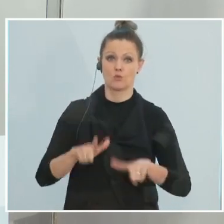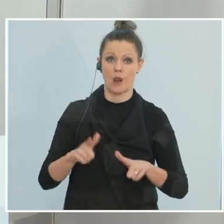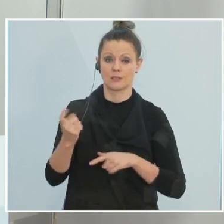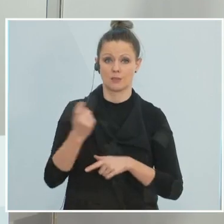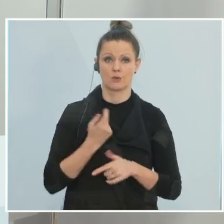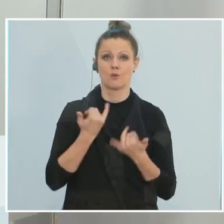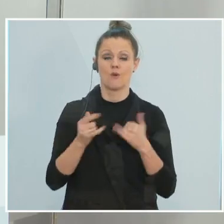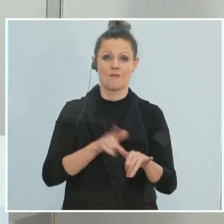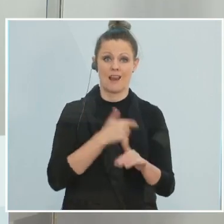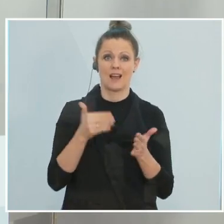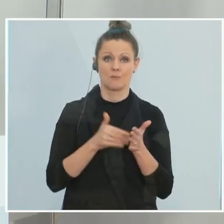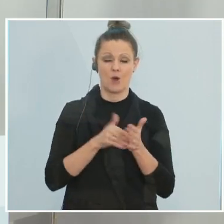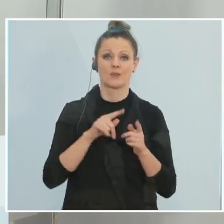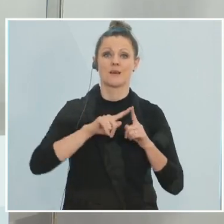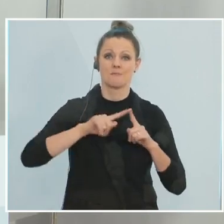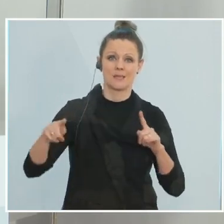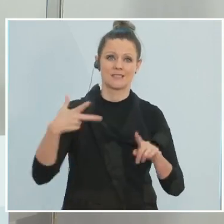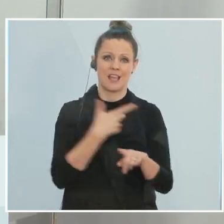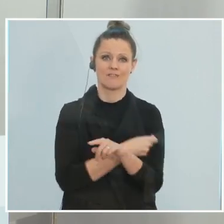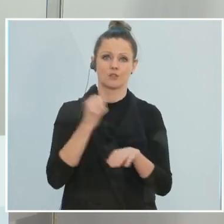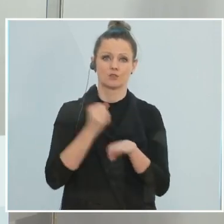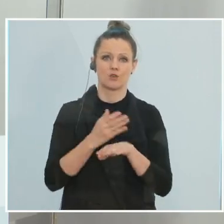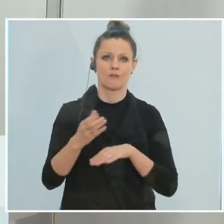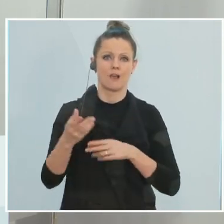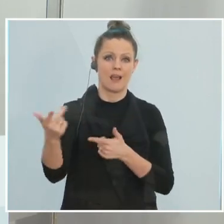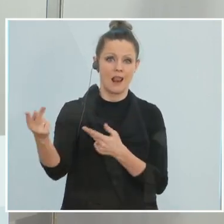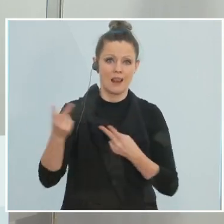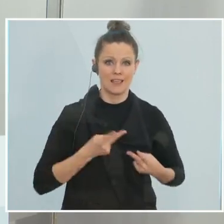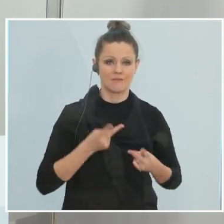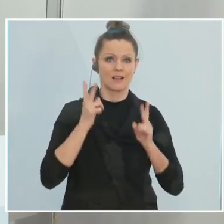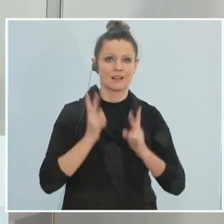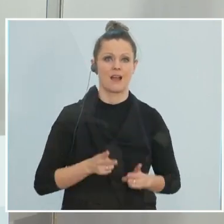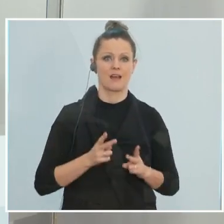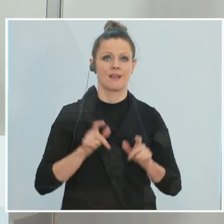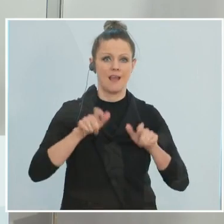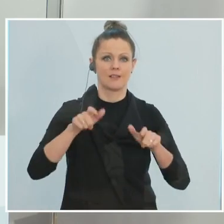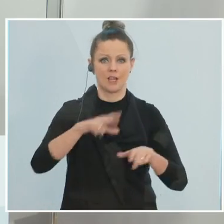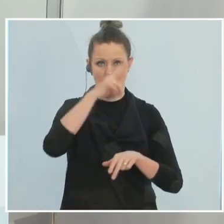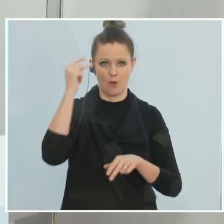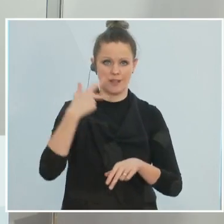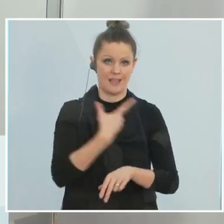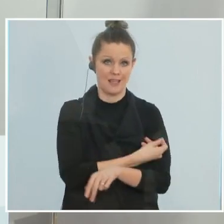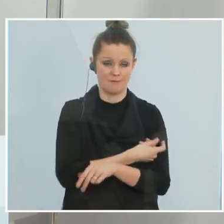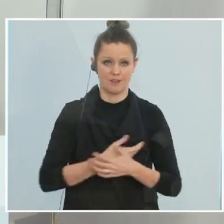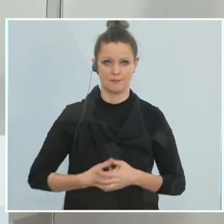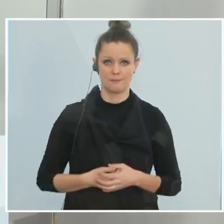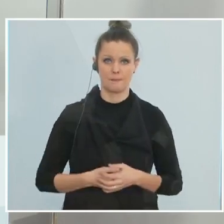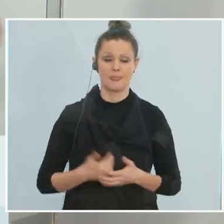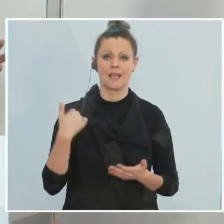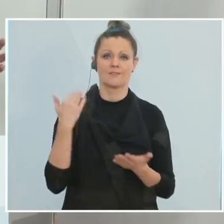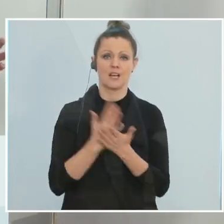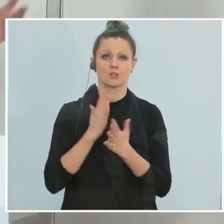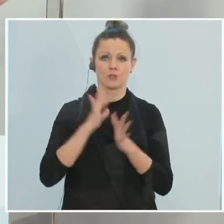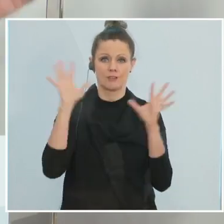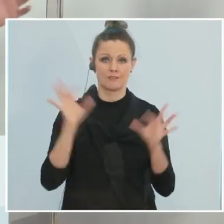und wie lange es dauert, bis wir diese Impfstoffe bekommen, um die älteren Menschen zu impfen. Da habe ich ja vorher versucht zu erklären, im